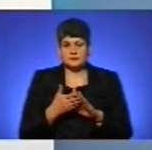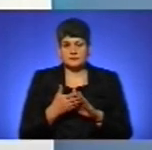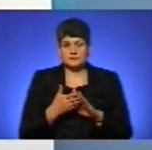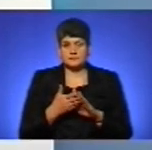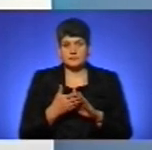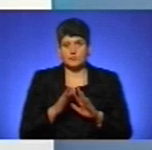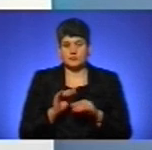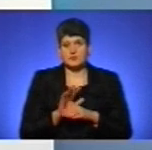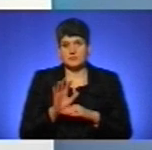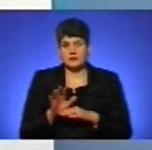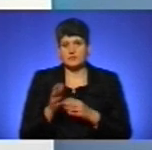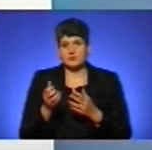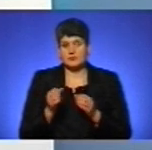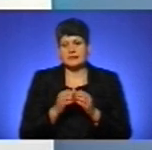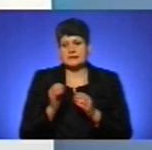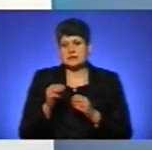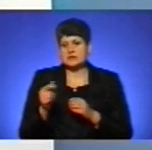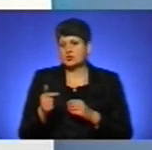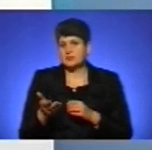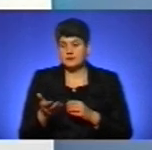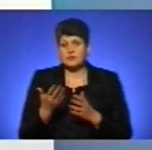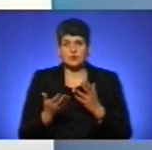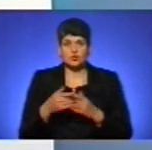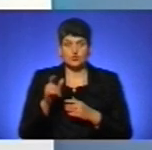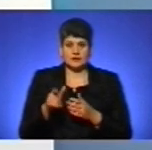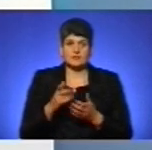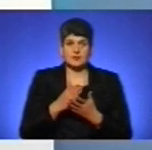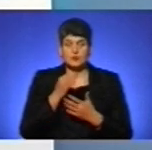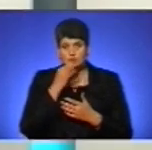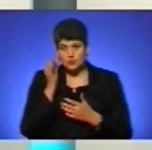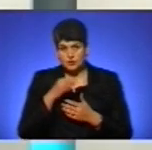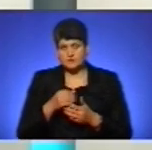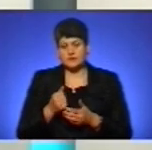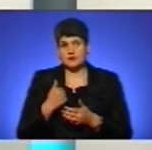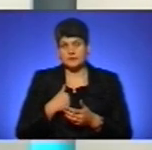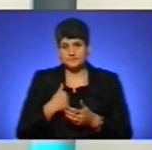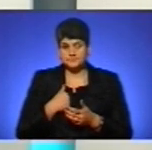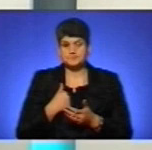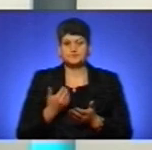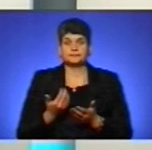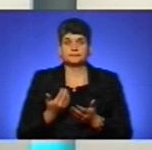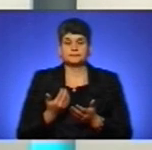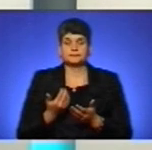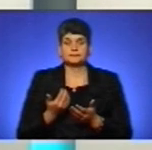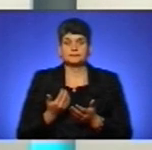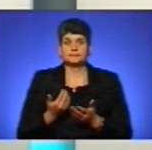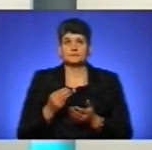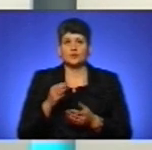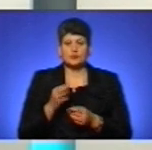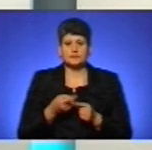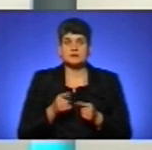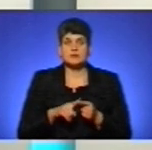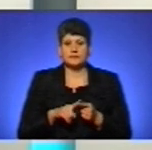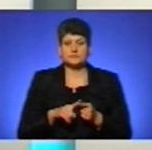направлення і отримає 10 тисяч гривень. А якщо у людини є досвід, прохожування військової служби, то